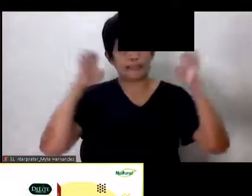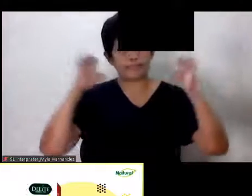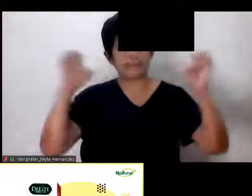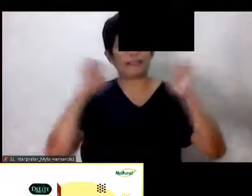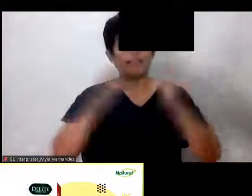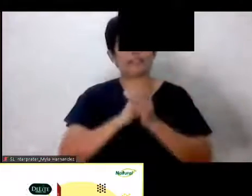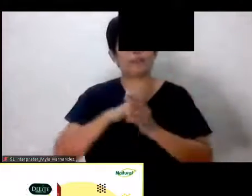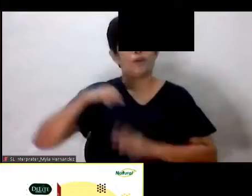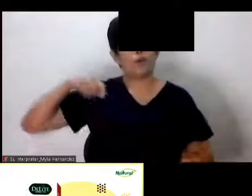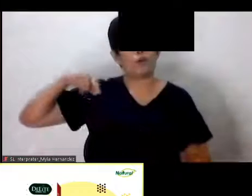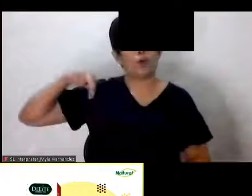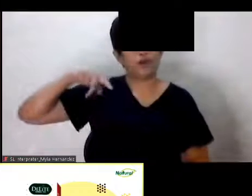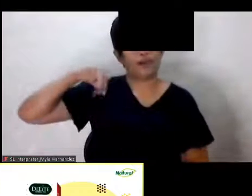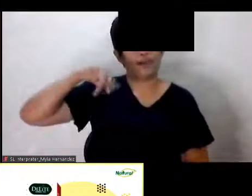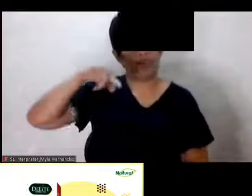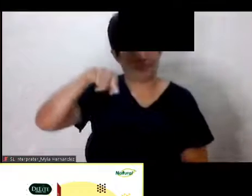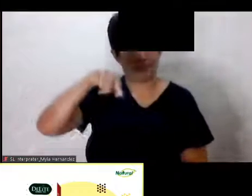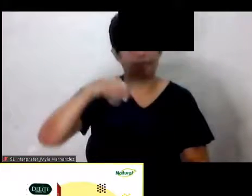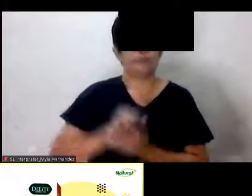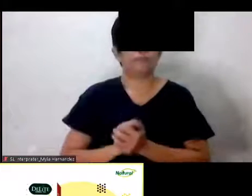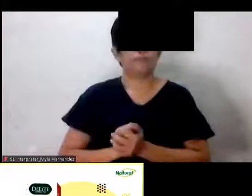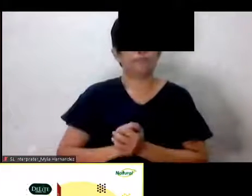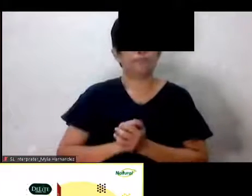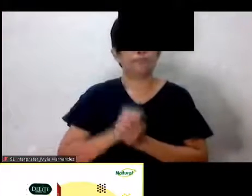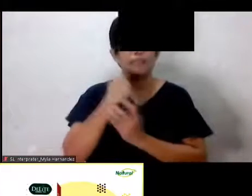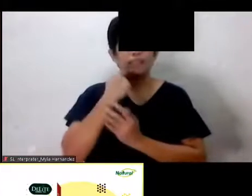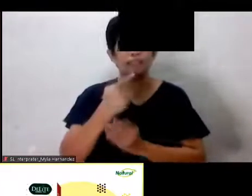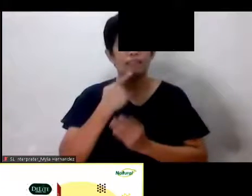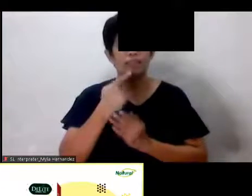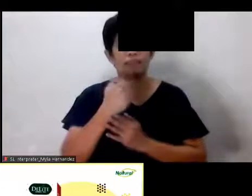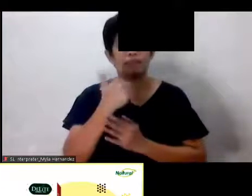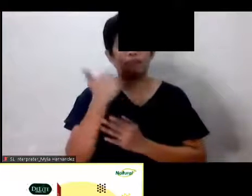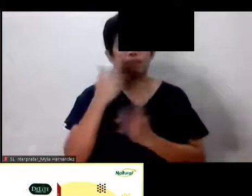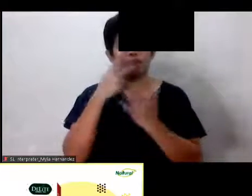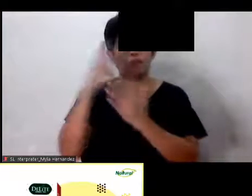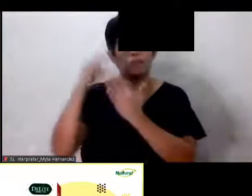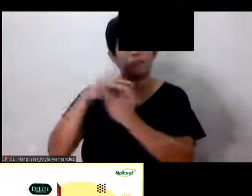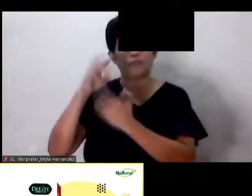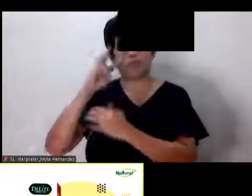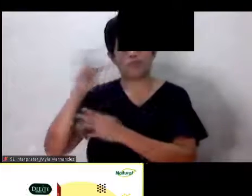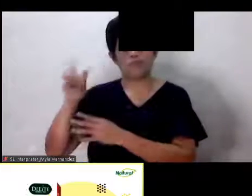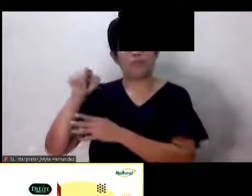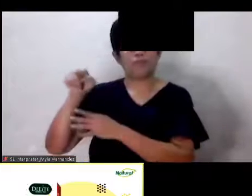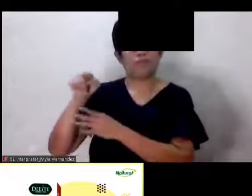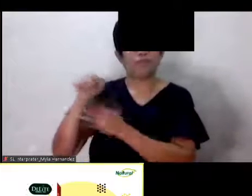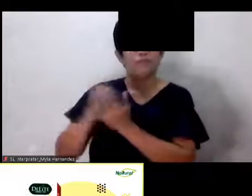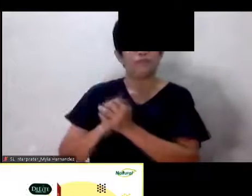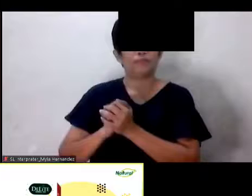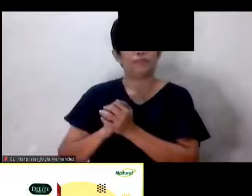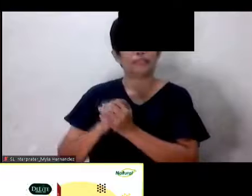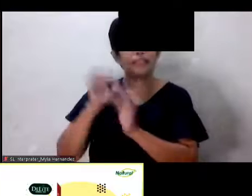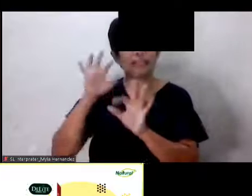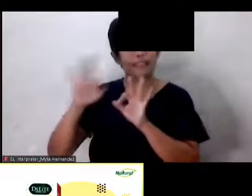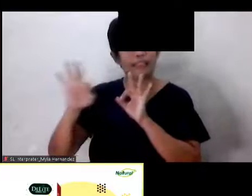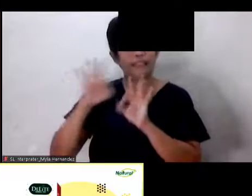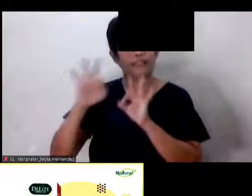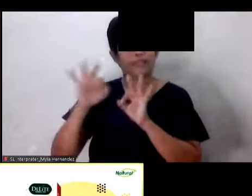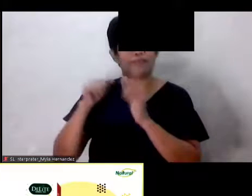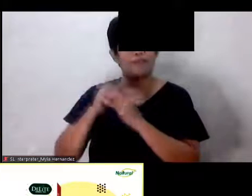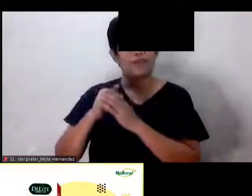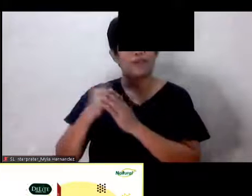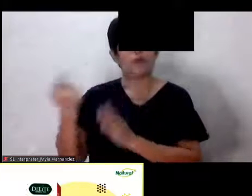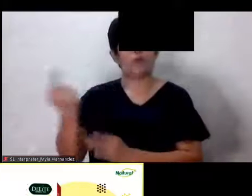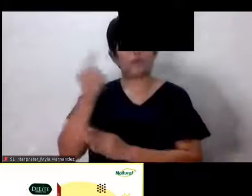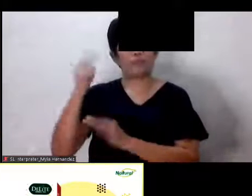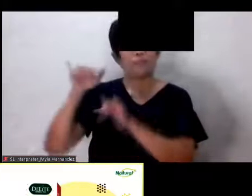okay, walk. Sabi nung sabi nung programa na napanood ko, kung nakapirme